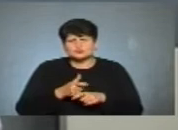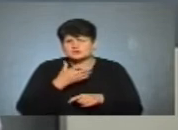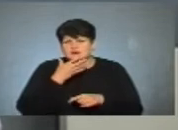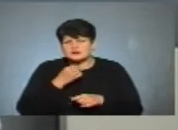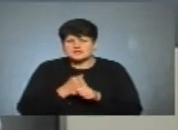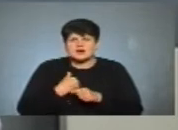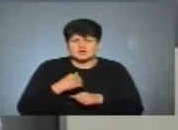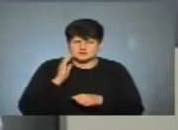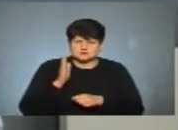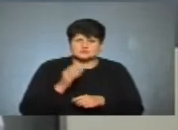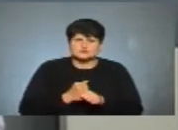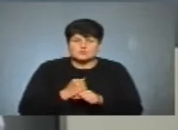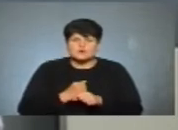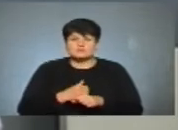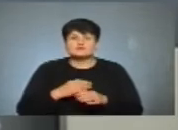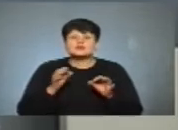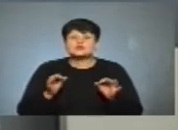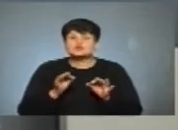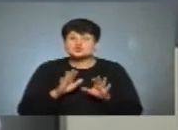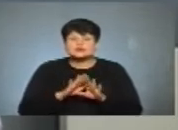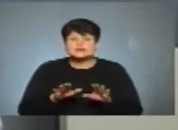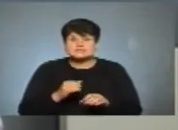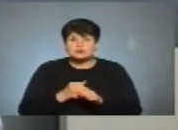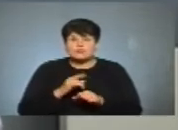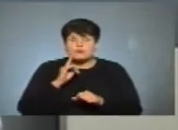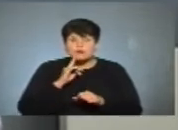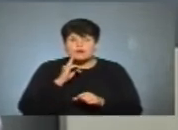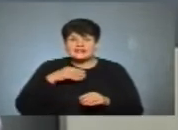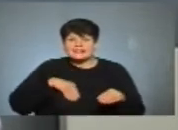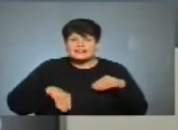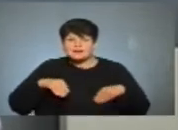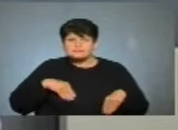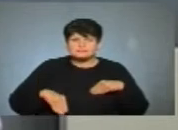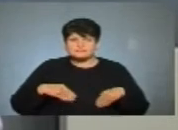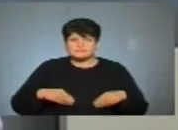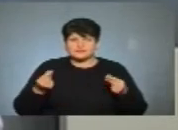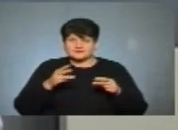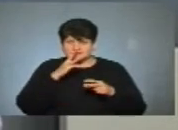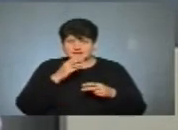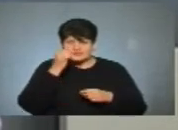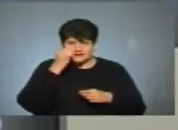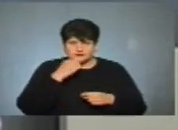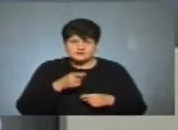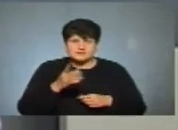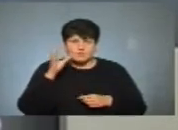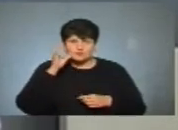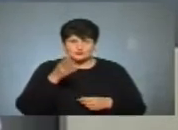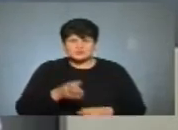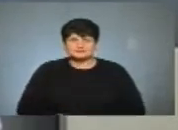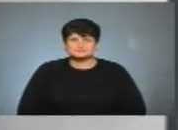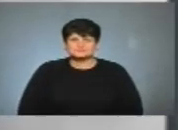зроблю, я зроблю. Та нічого ви не зробите, поки не наб'єте своїх тишинів. Я вам дякую за те, що ви не послухали.